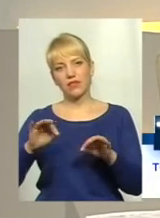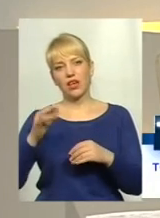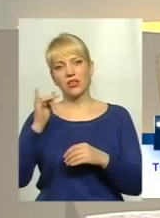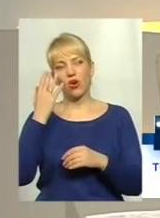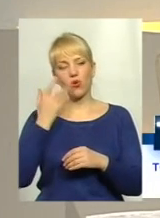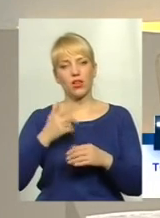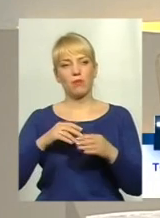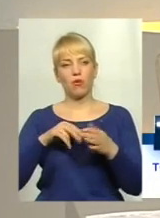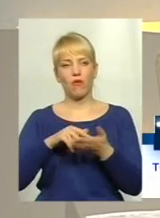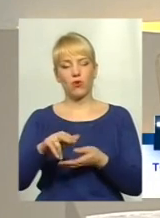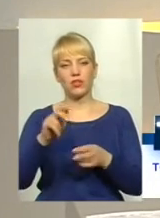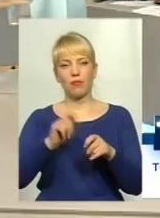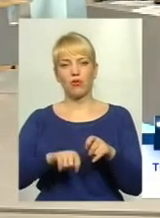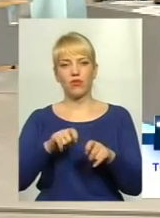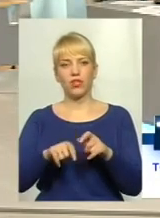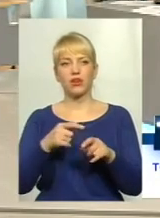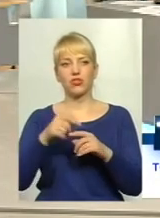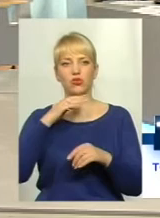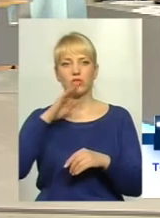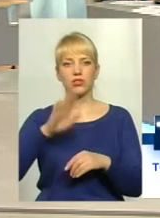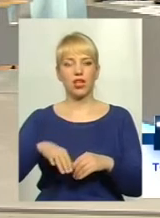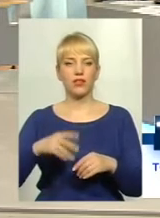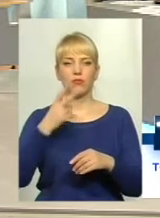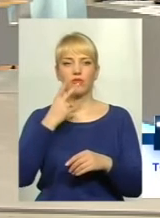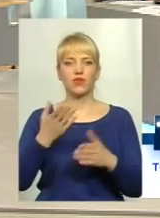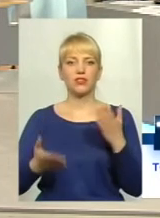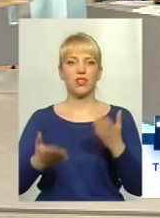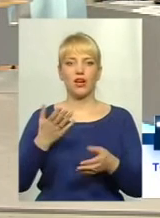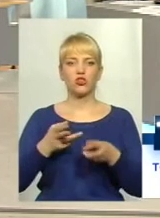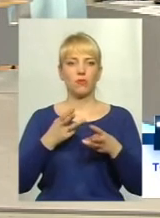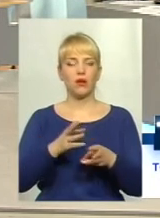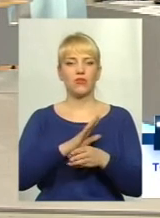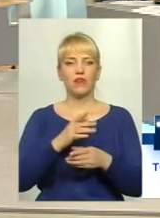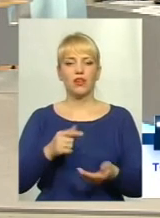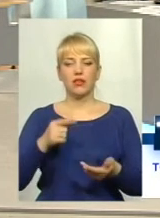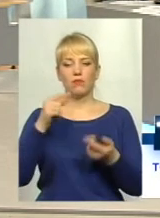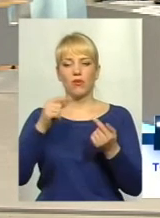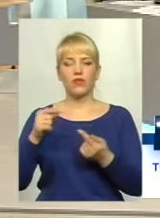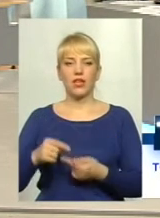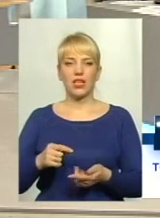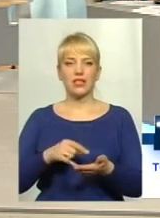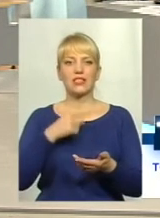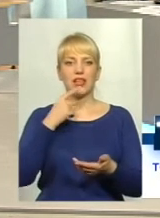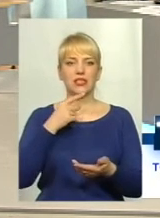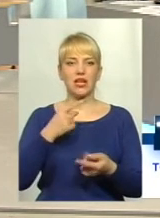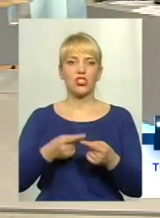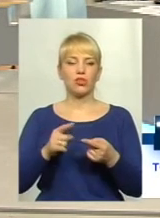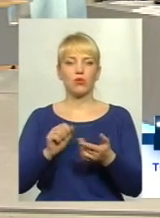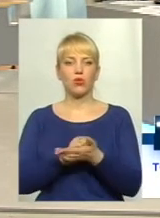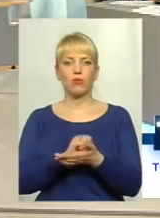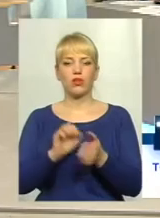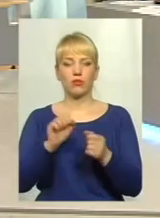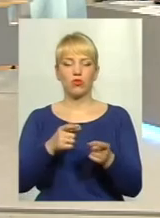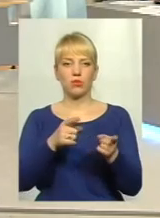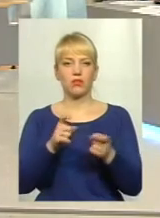проводиться перевірка, вже достатньо подивитися, якщо паливо не відповідає зазначеному у документах, вже можна